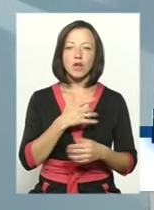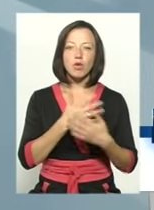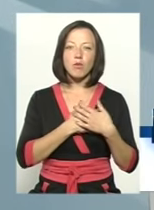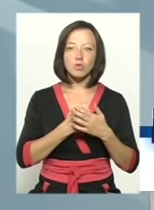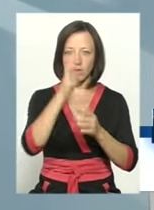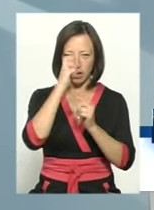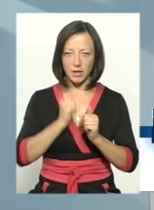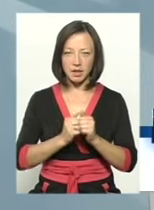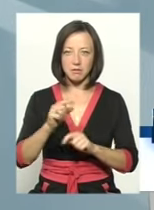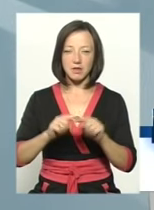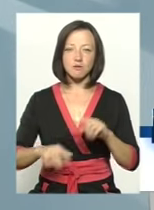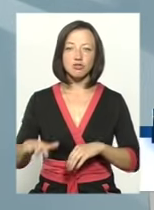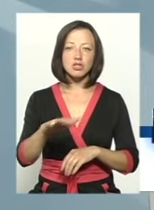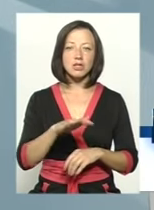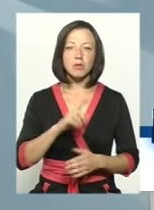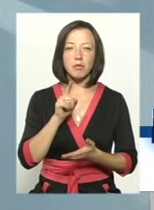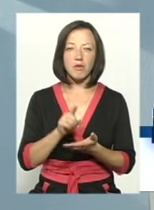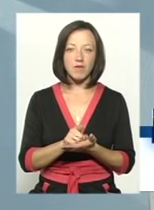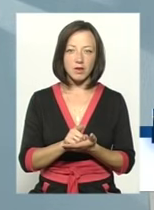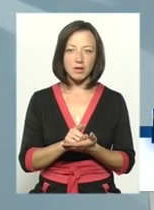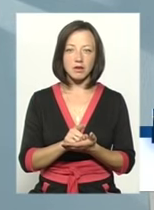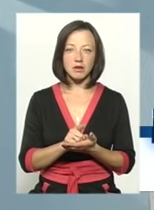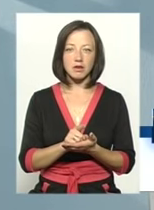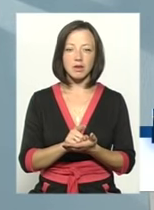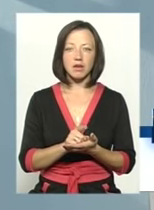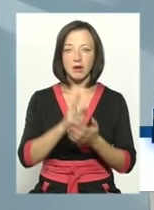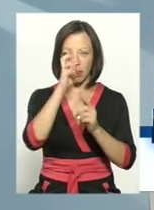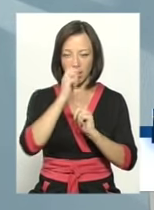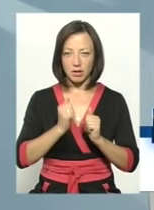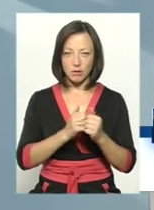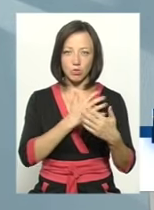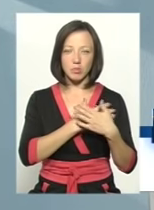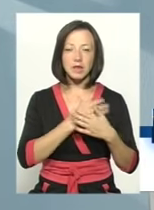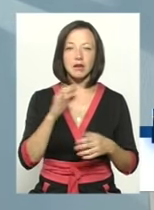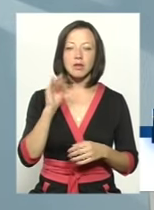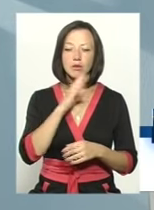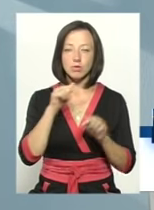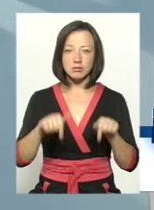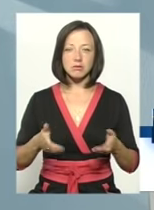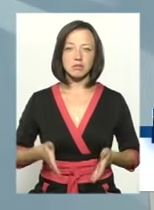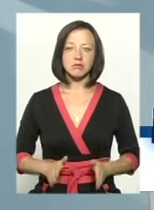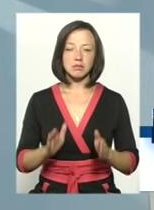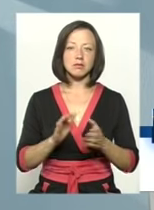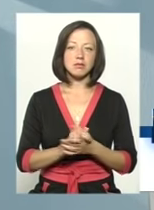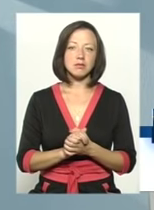країни, любов до батьківщини. Ми повинні влюбити нашу країну, нашу неньку, в якій ми народилися.